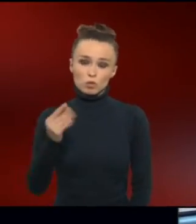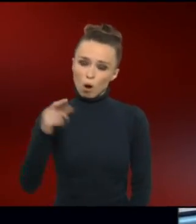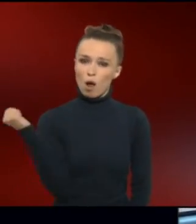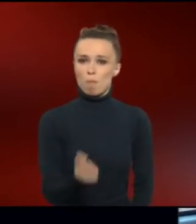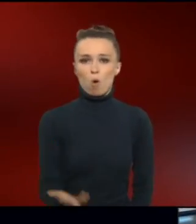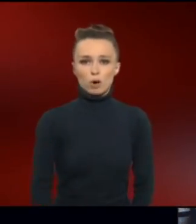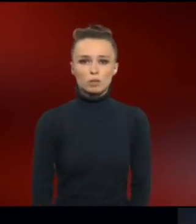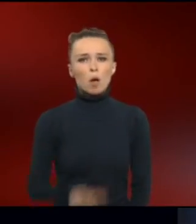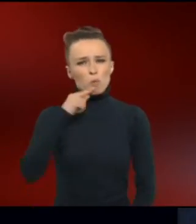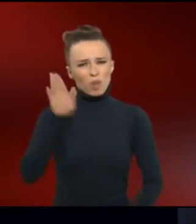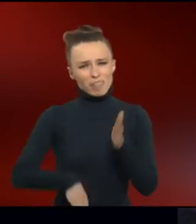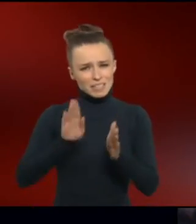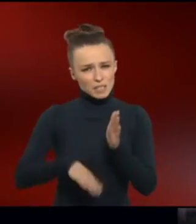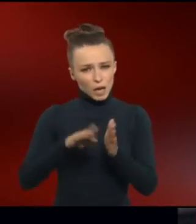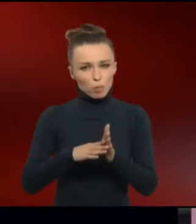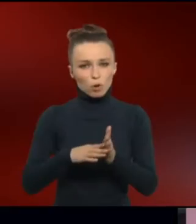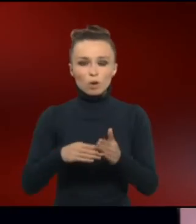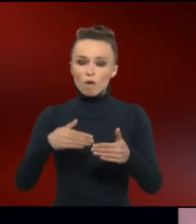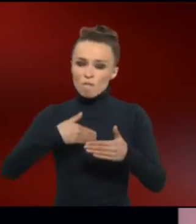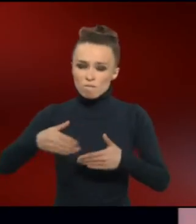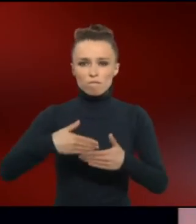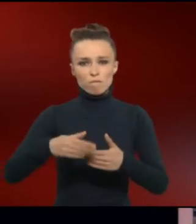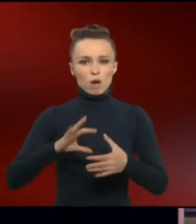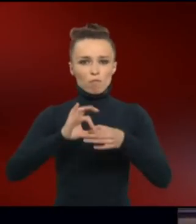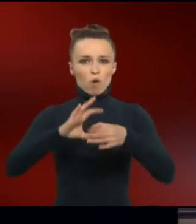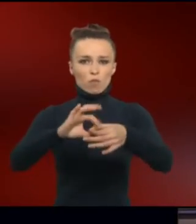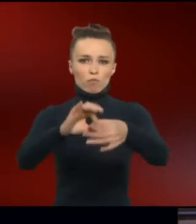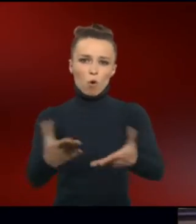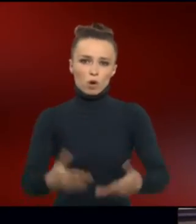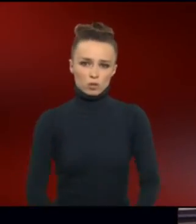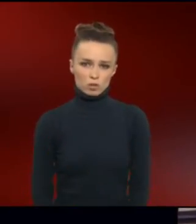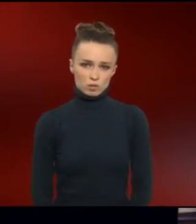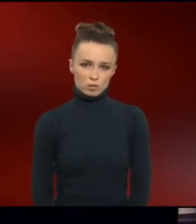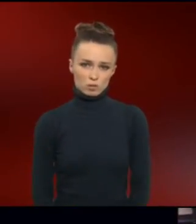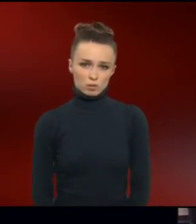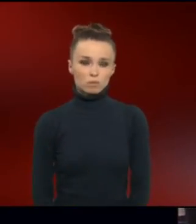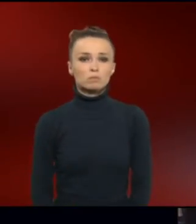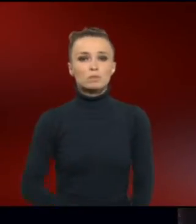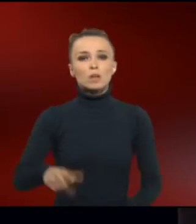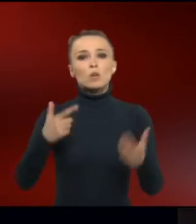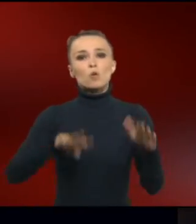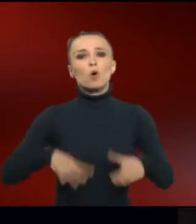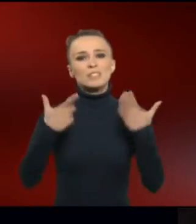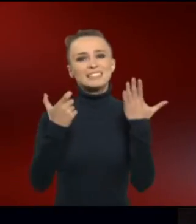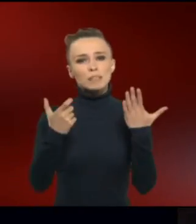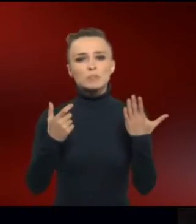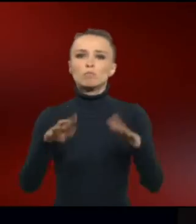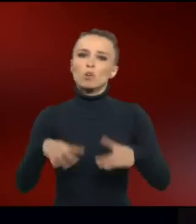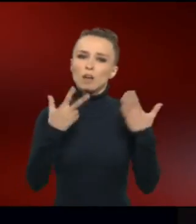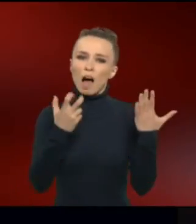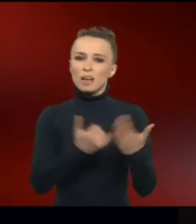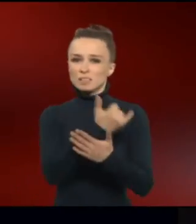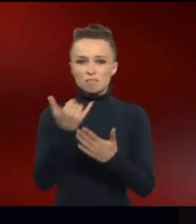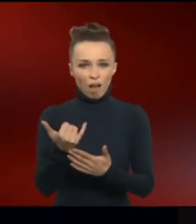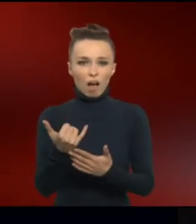diese Diskriminierung setzte sich sogar noch weiter fort. Noch in den 70er und 80er Jahren des